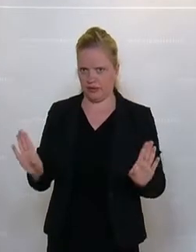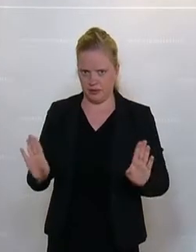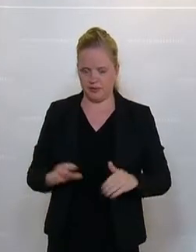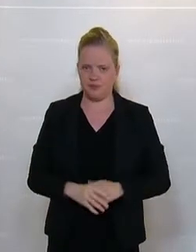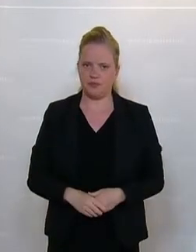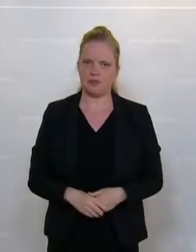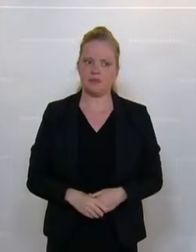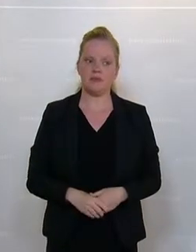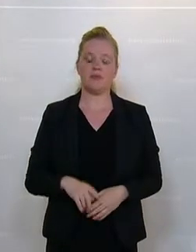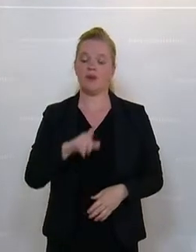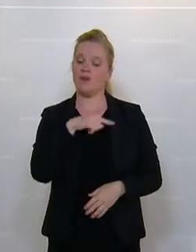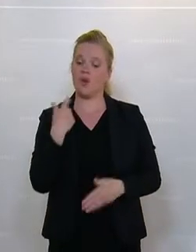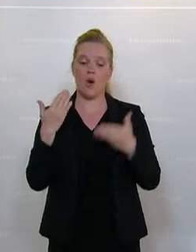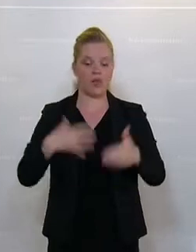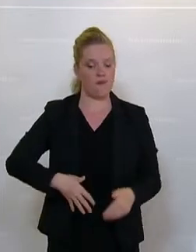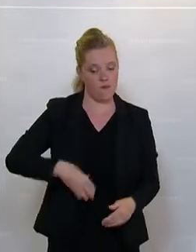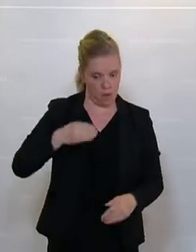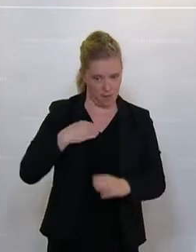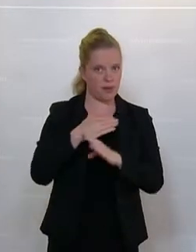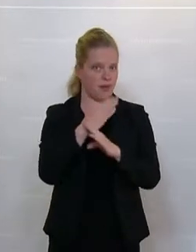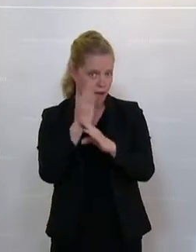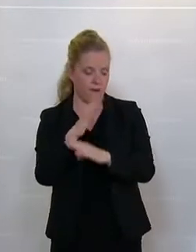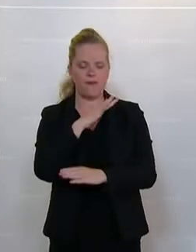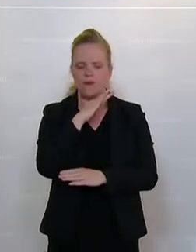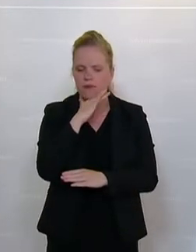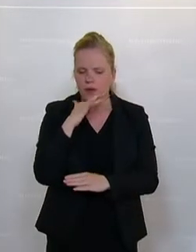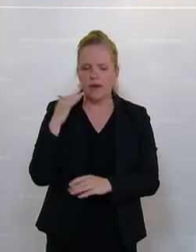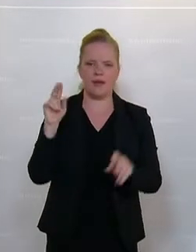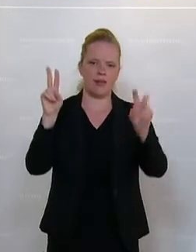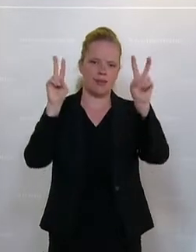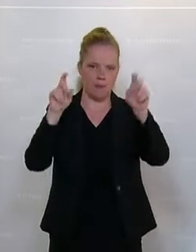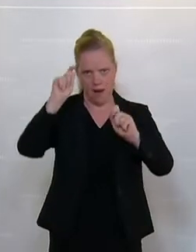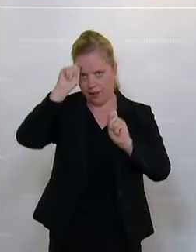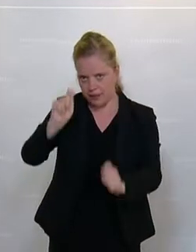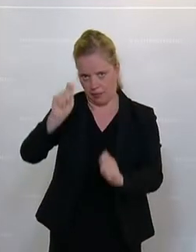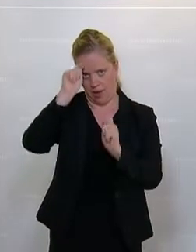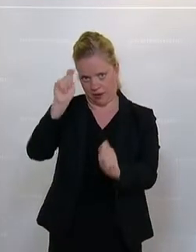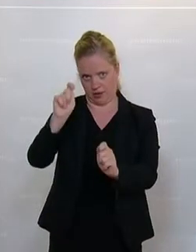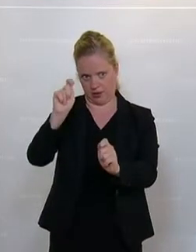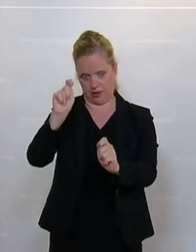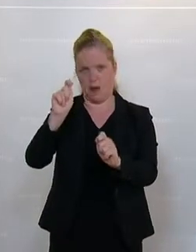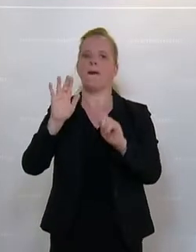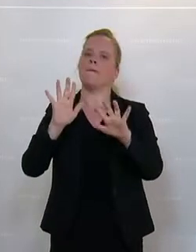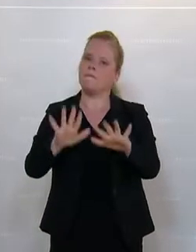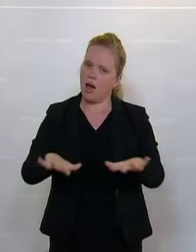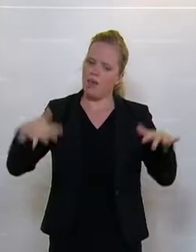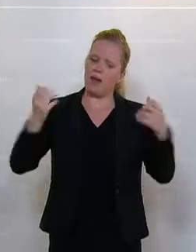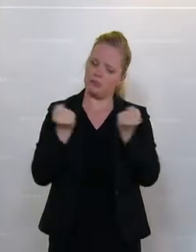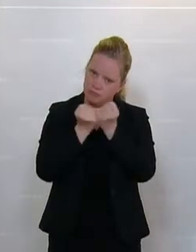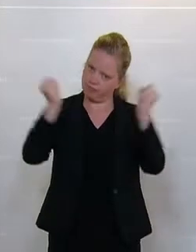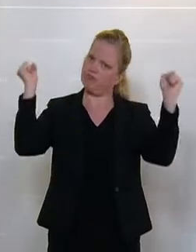Wir haben heute Vormittag sehr viel zum Thema Respekt vor der parlamentarischen